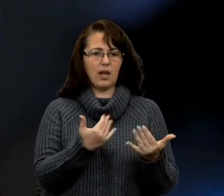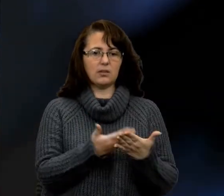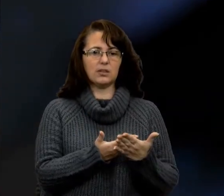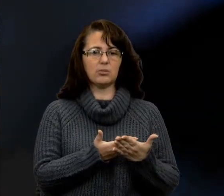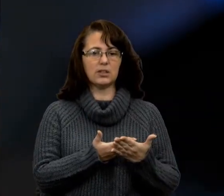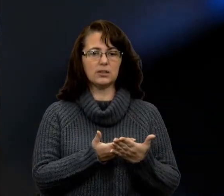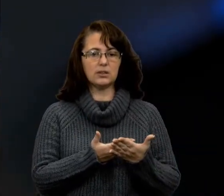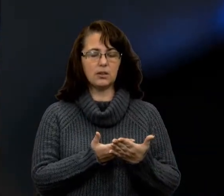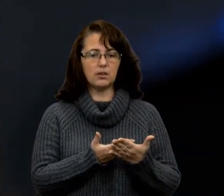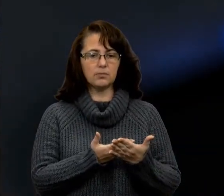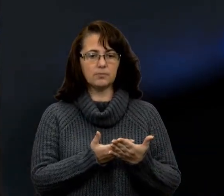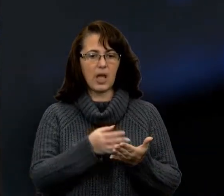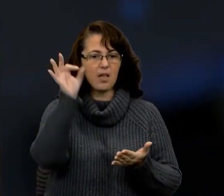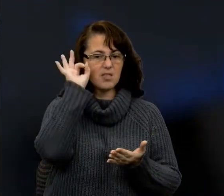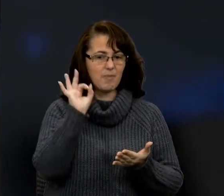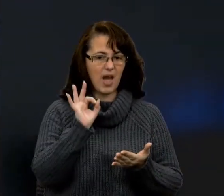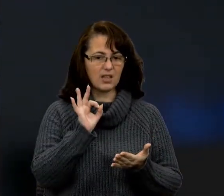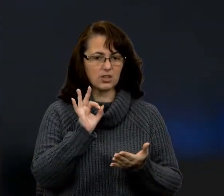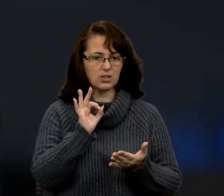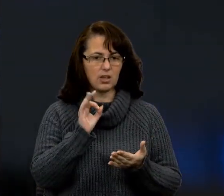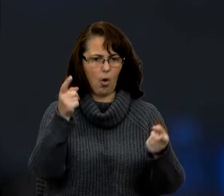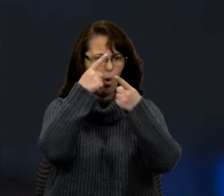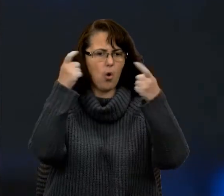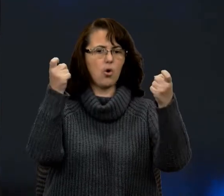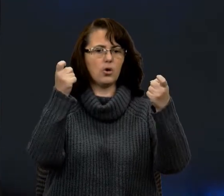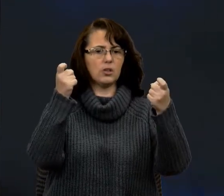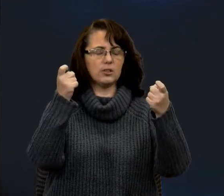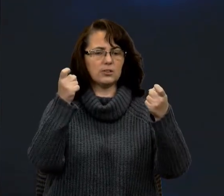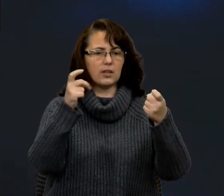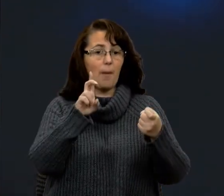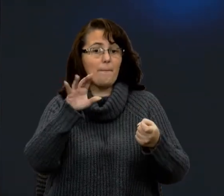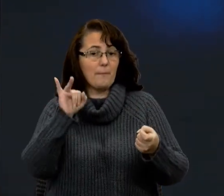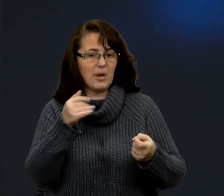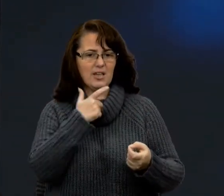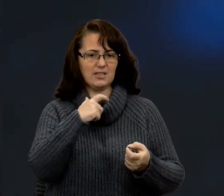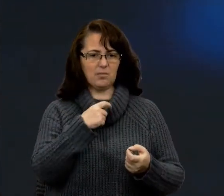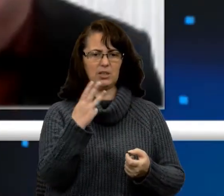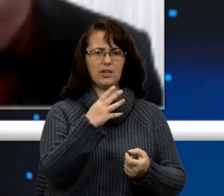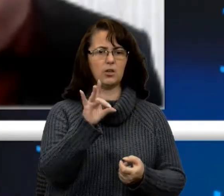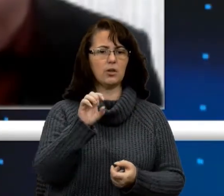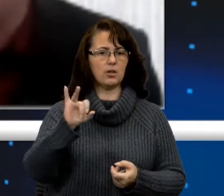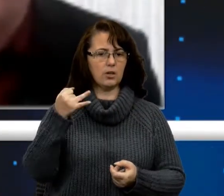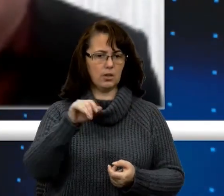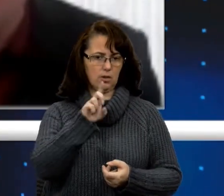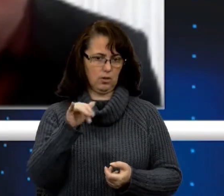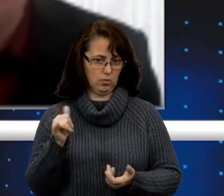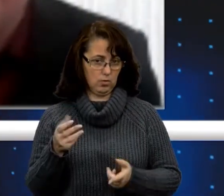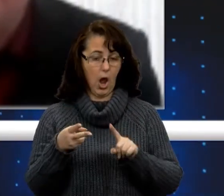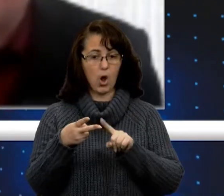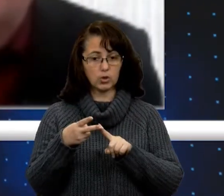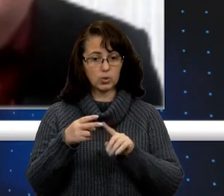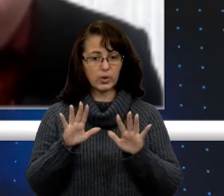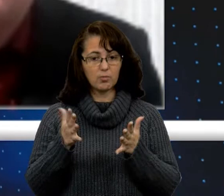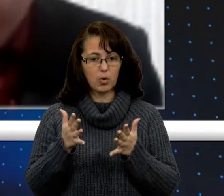Німеччина проголосила себе правонаступницею І тут другий момент.